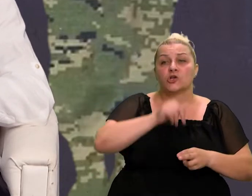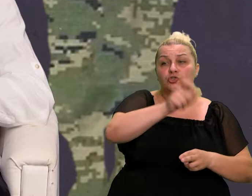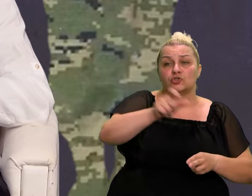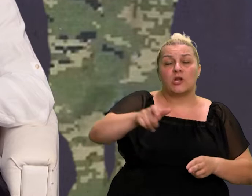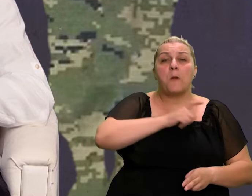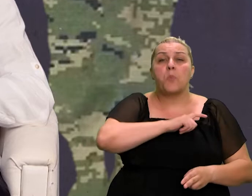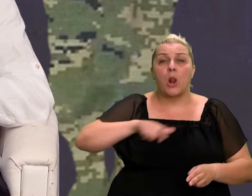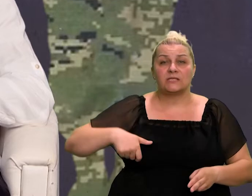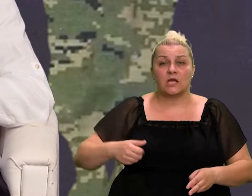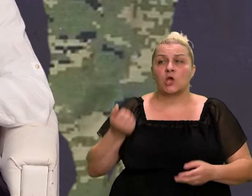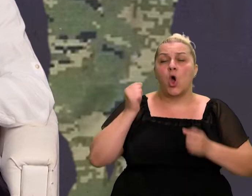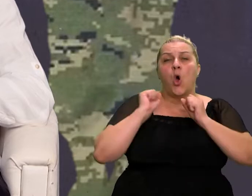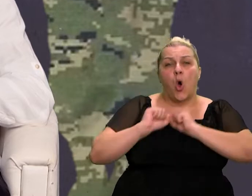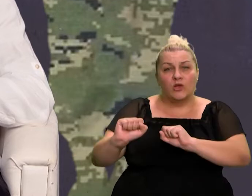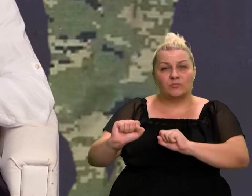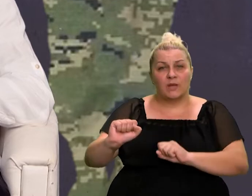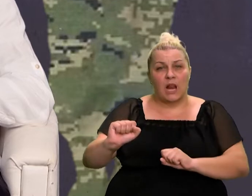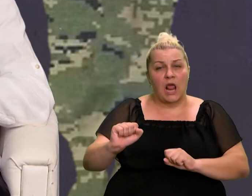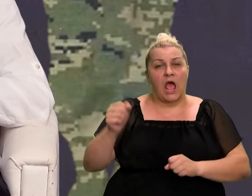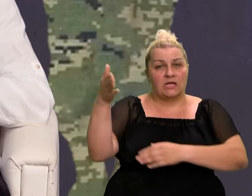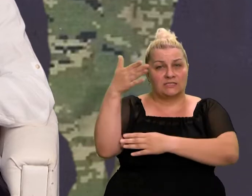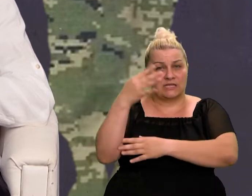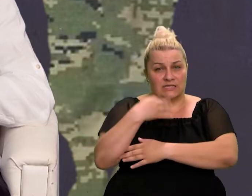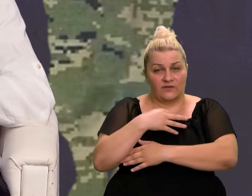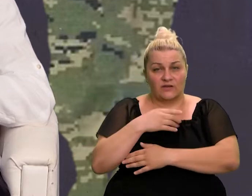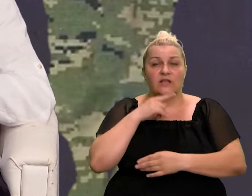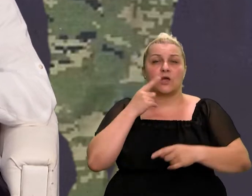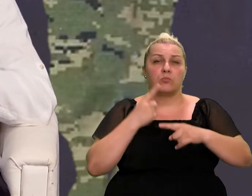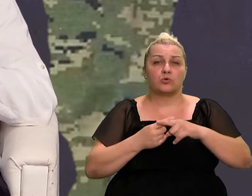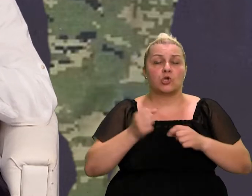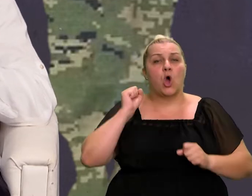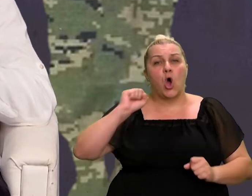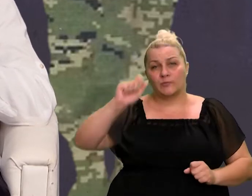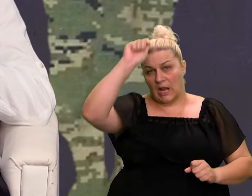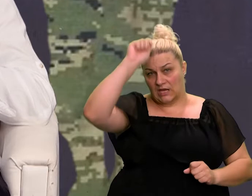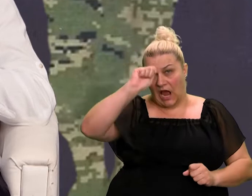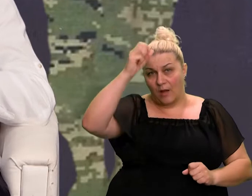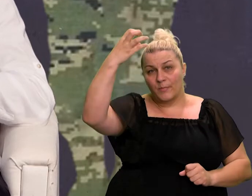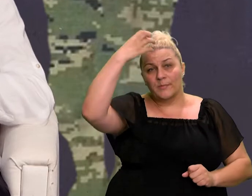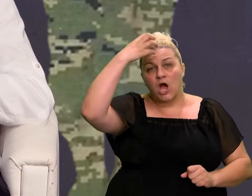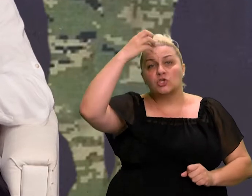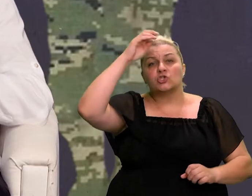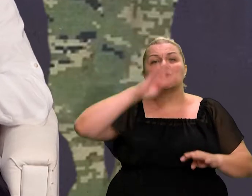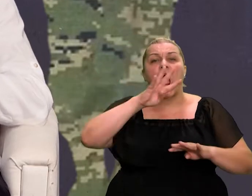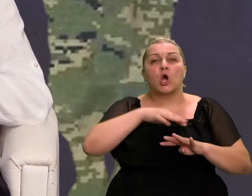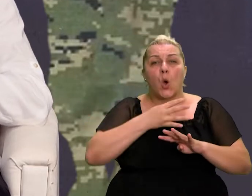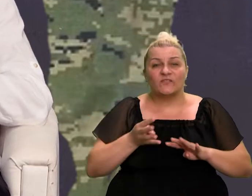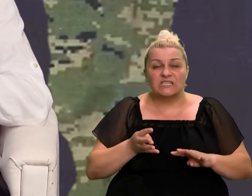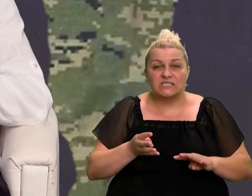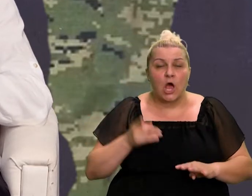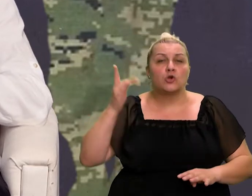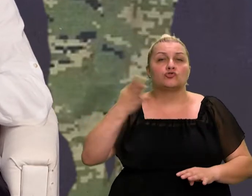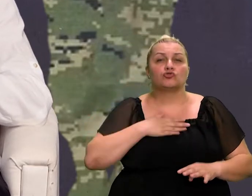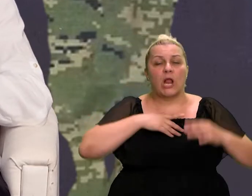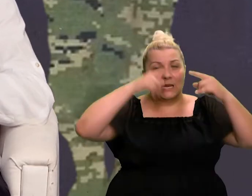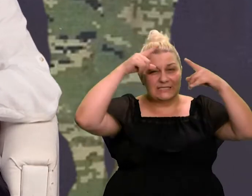Hrvatski stijeg, odbila je na svojim kapama u Drničkoj postaji našu šahovnicu. Živjelo je